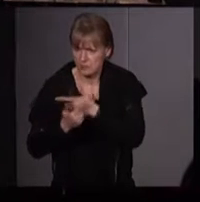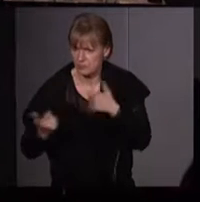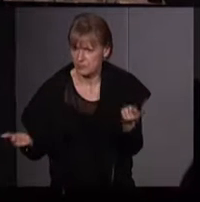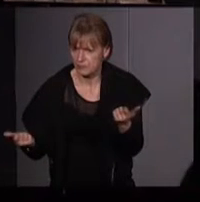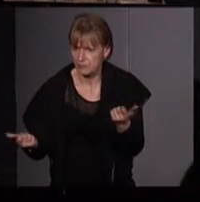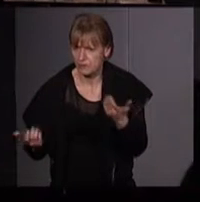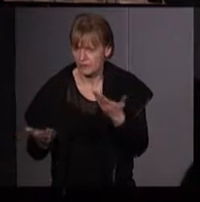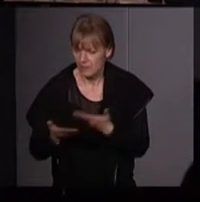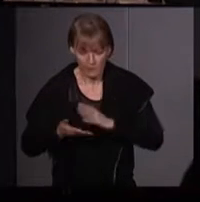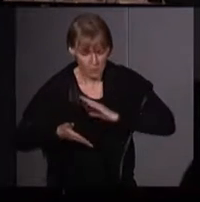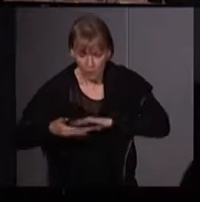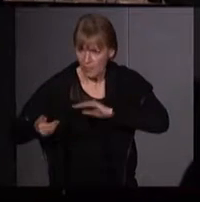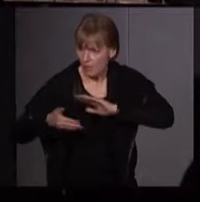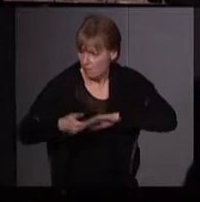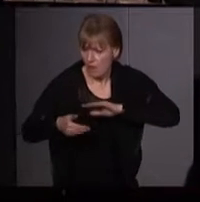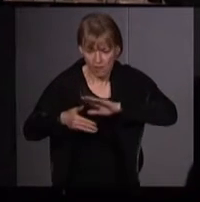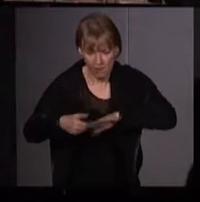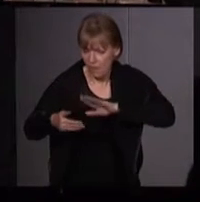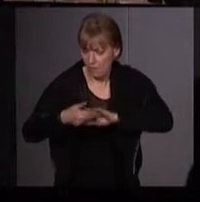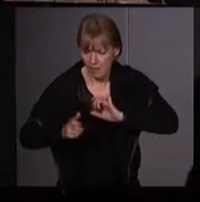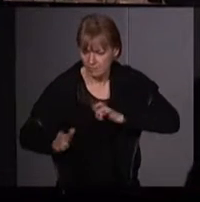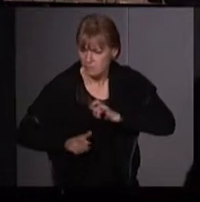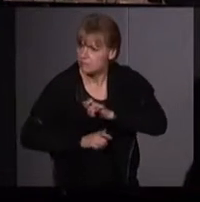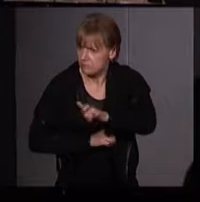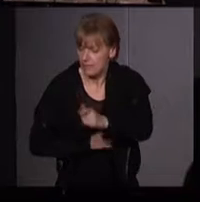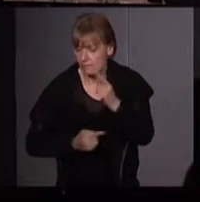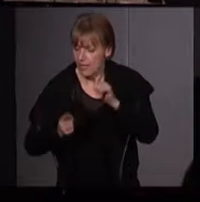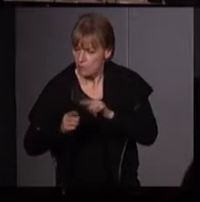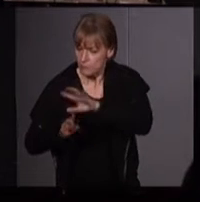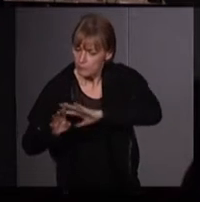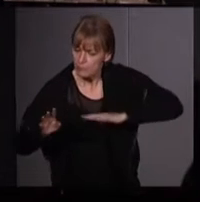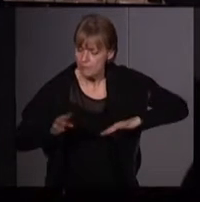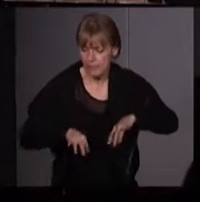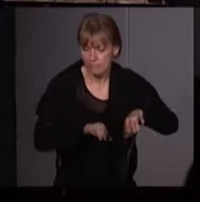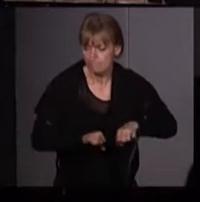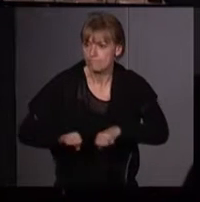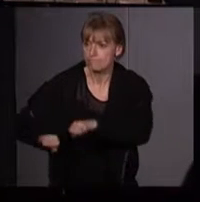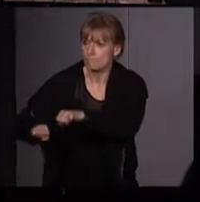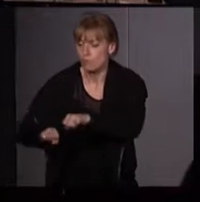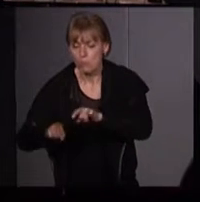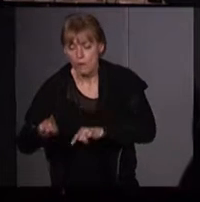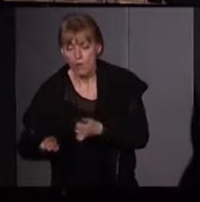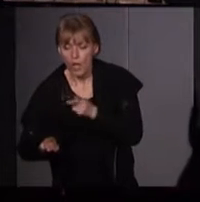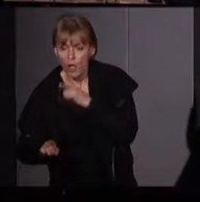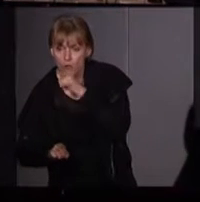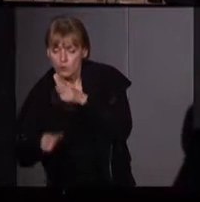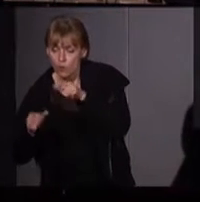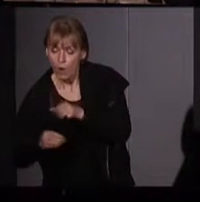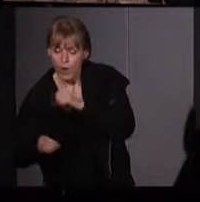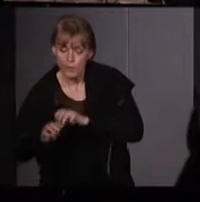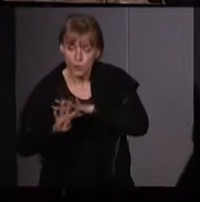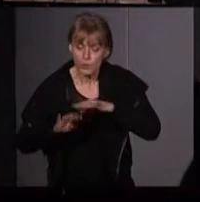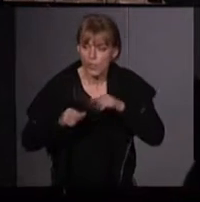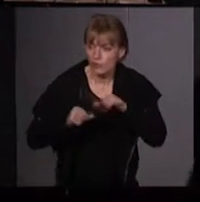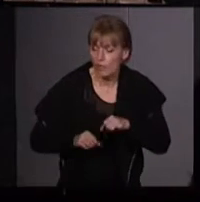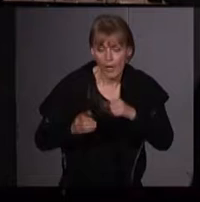Elles se sont relayées dans l'action afin d'occuper, donc, le périmètre de la base. Pour un jour, pour un week-end, pour des vacances,